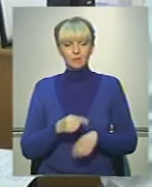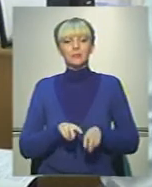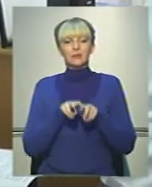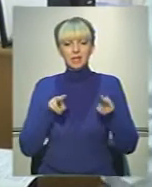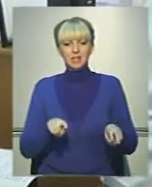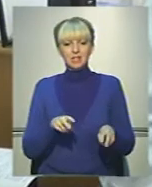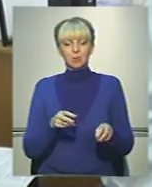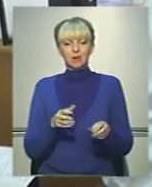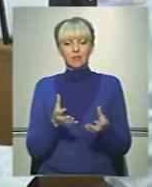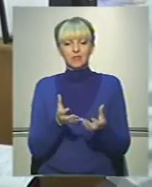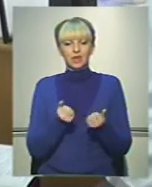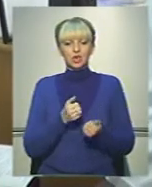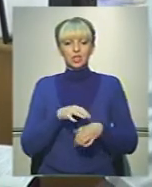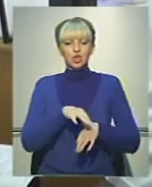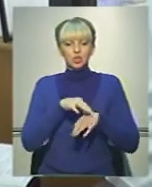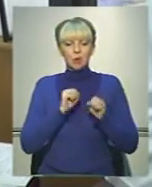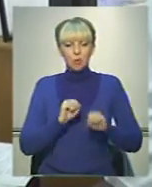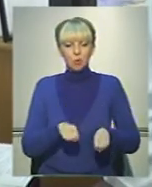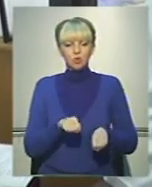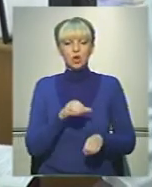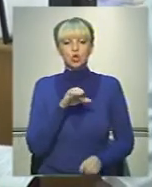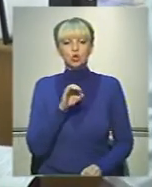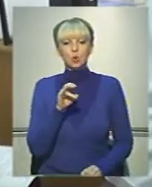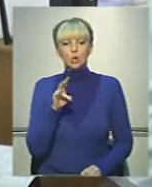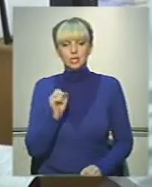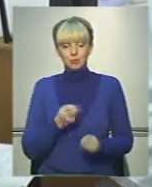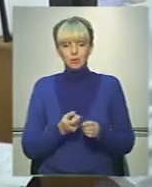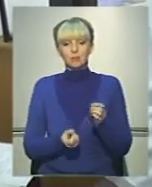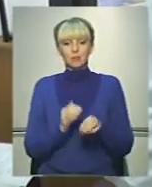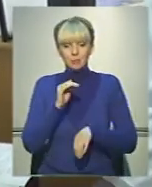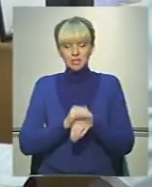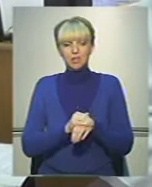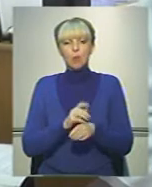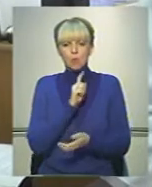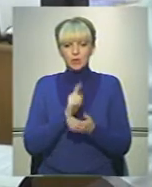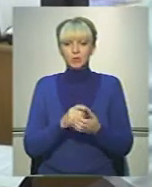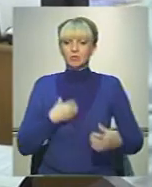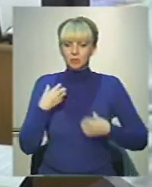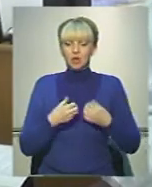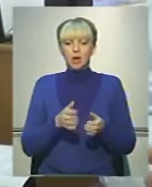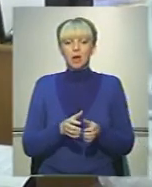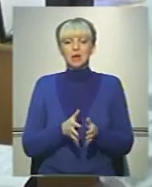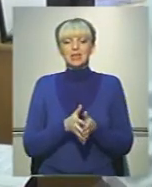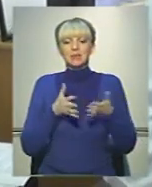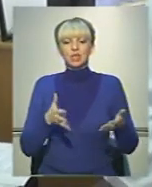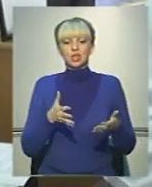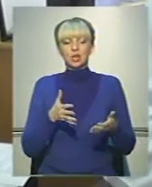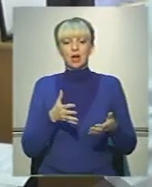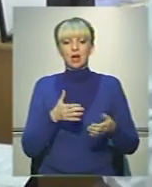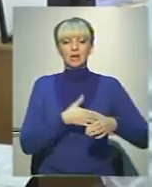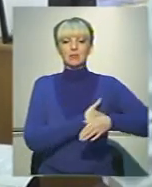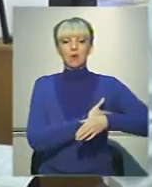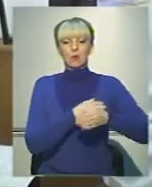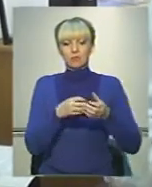Так само втяжіння шкіри може давати втяжіння соска. Оці признаки повинні насторожити. Збільшення, скажімо так, лімфоузлів під мешками